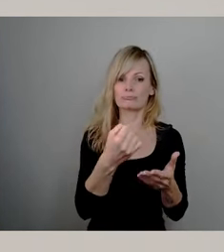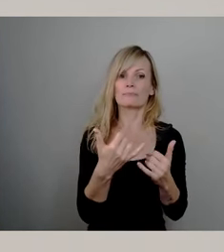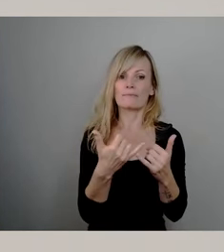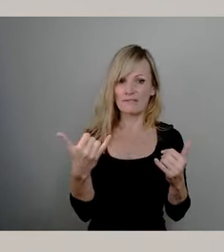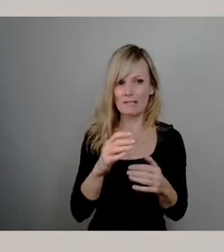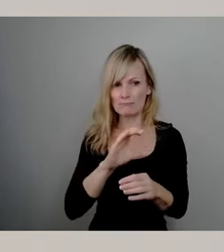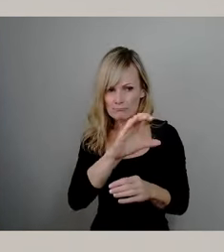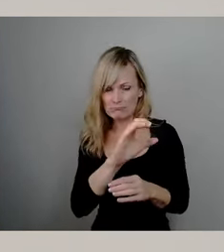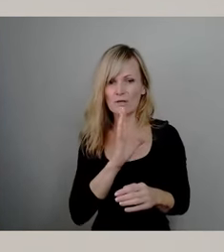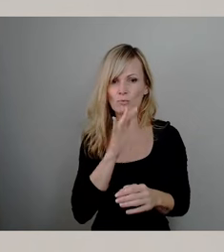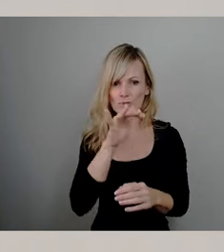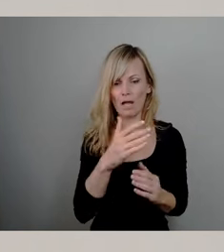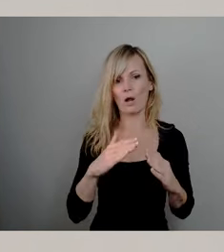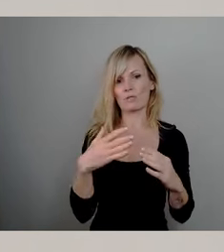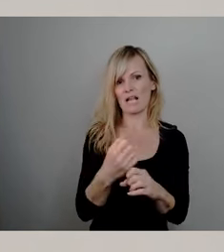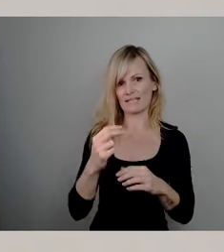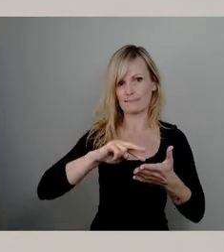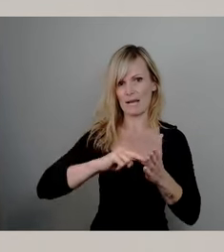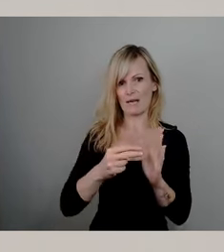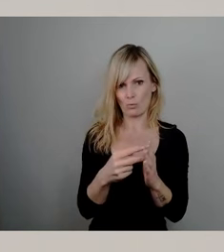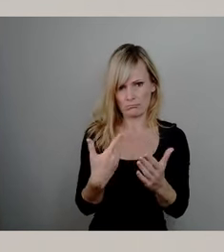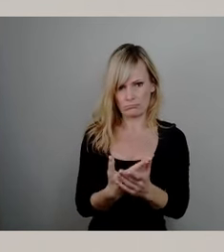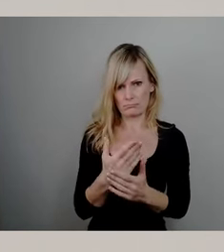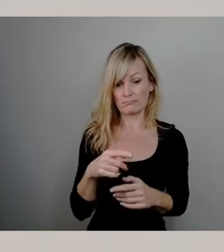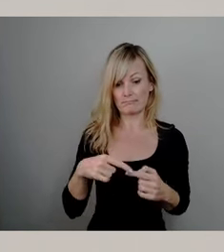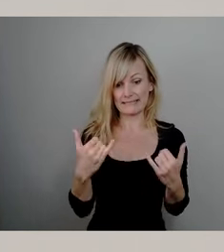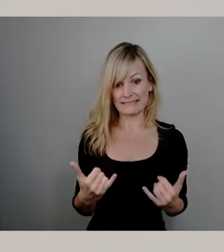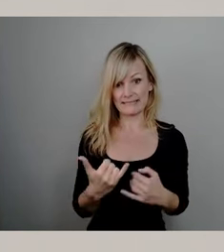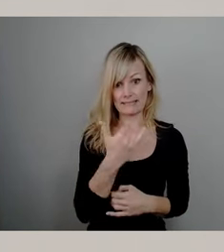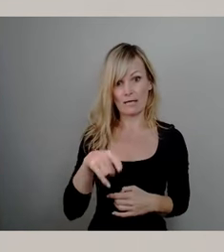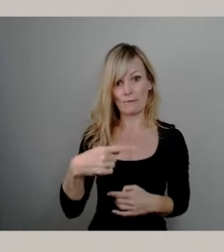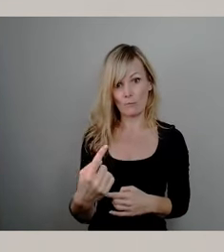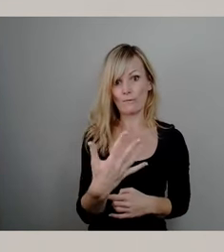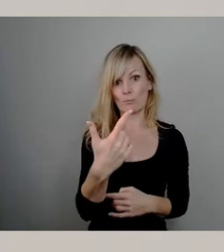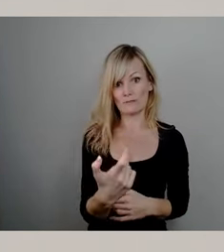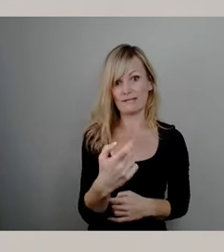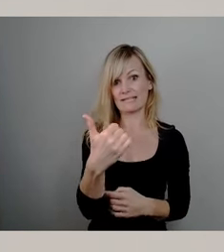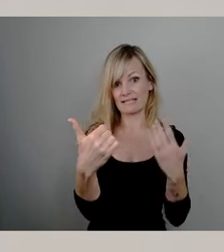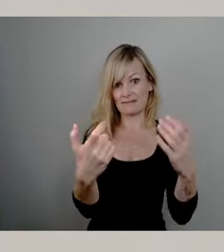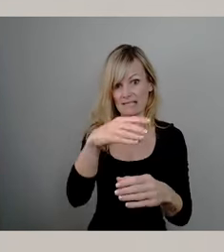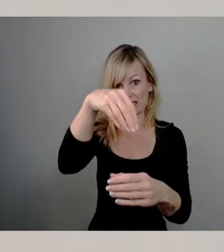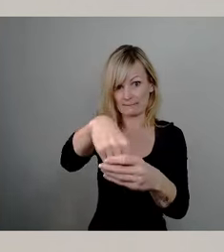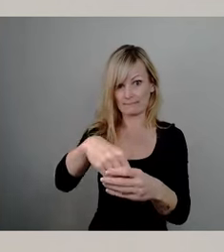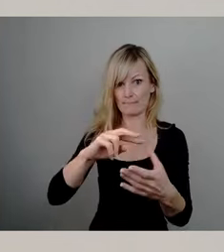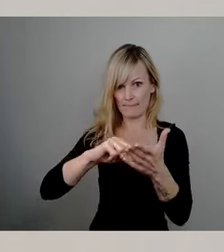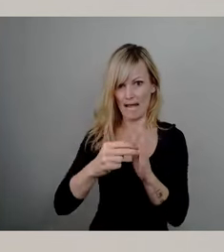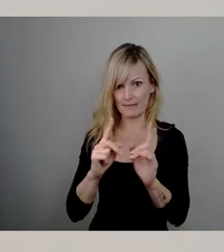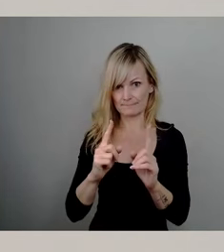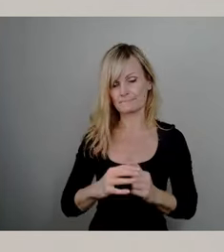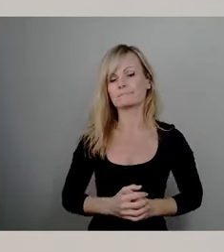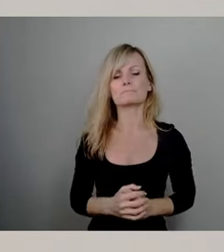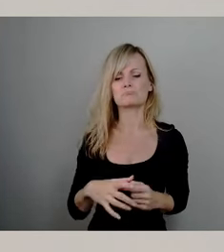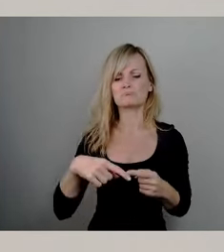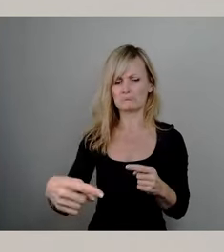also jetzt in dem Fall für 2025, 2026. Der Haushaltsentwurf wird Ihnen noch vorgestellt,